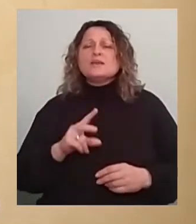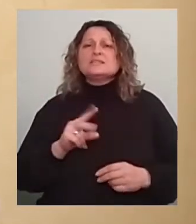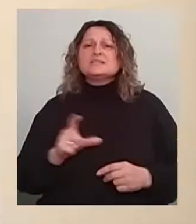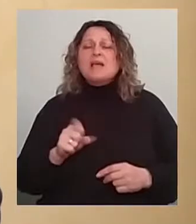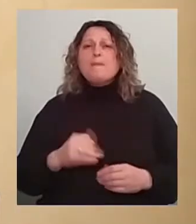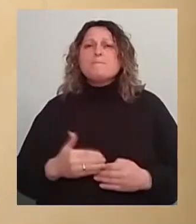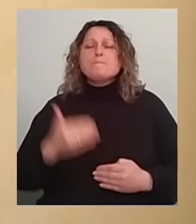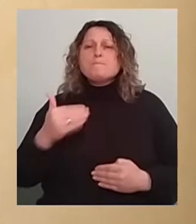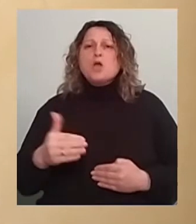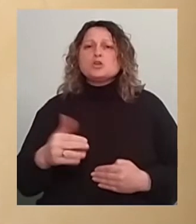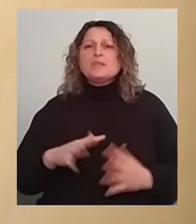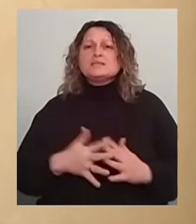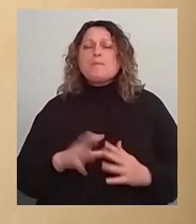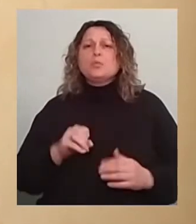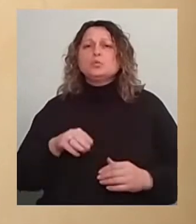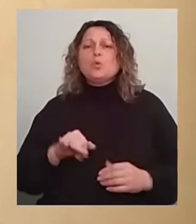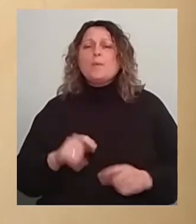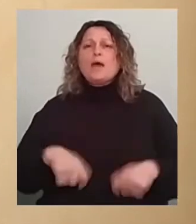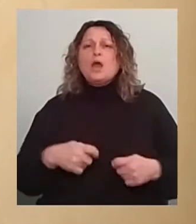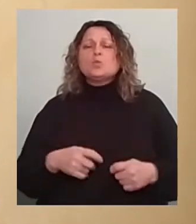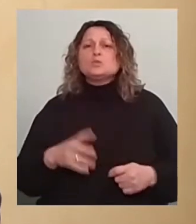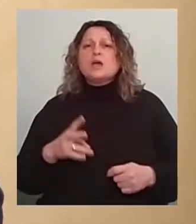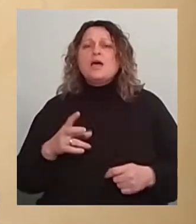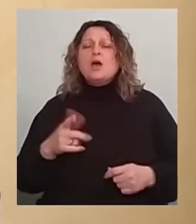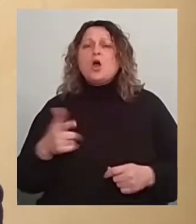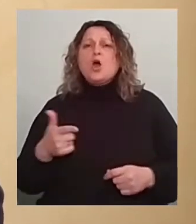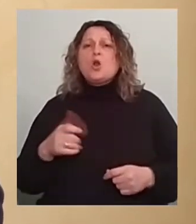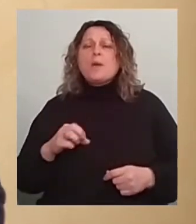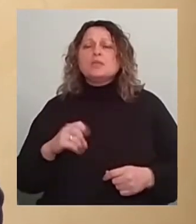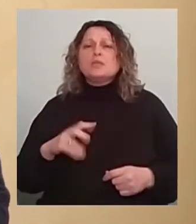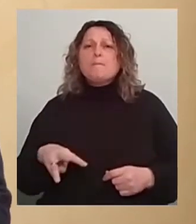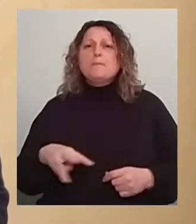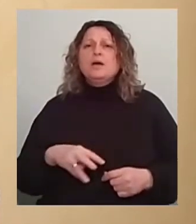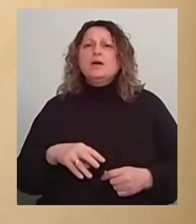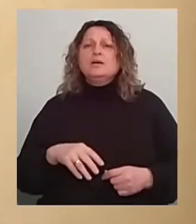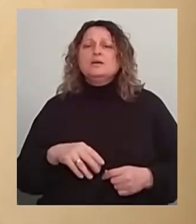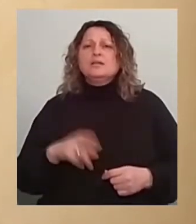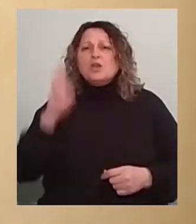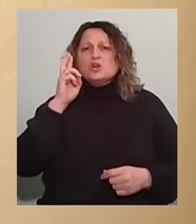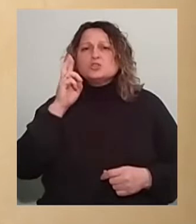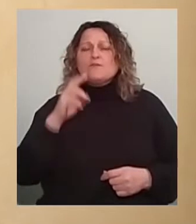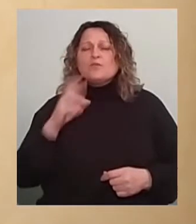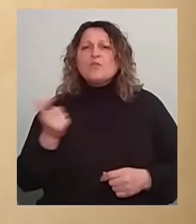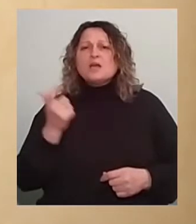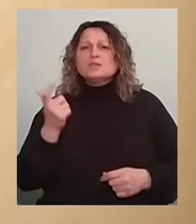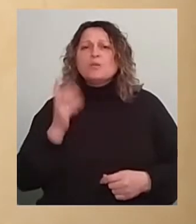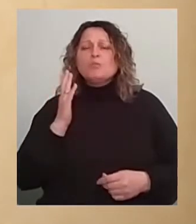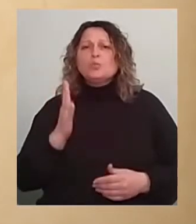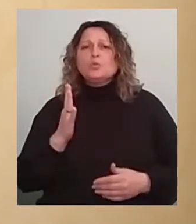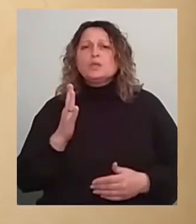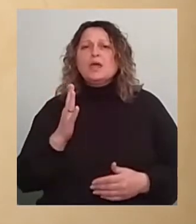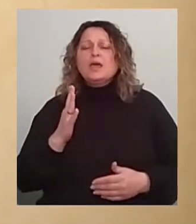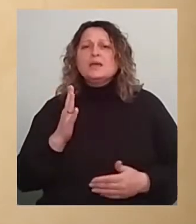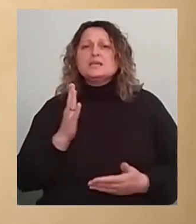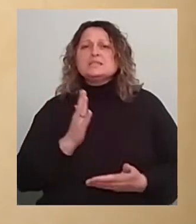територіальних громад. Другий законопроєкт, він встановлює, що продаж земельних ділянок державної та комунальної власності буде здійснюватись виключно на